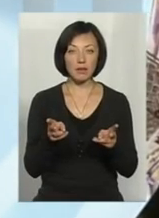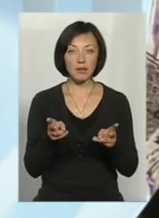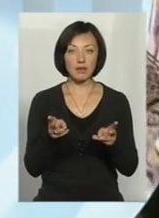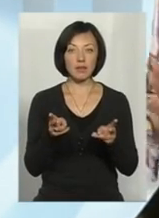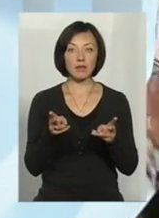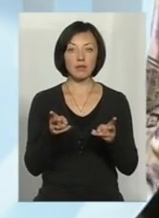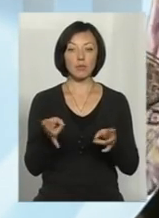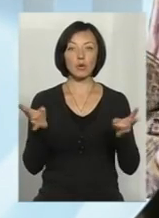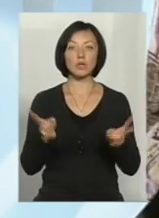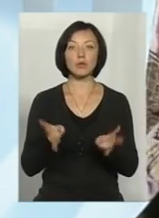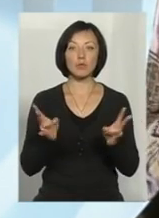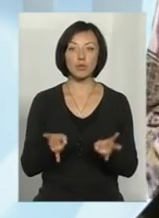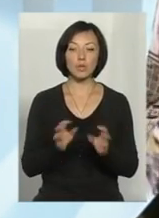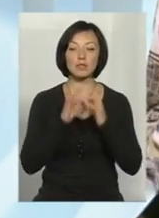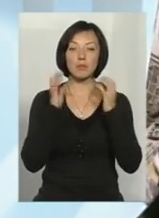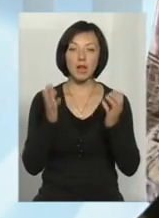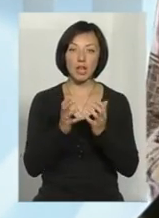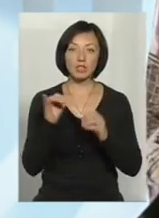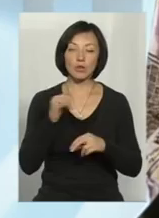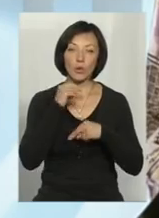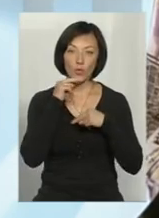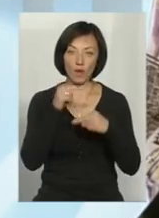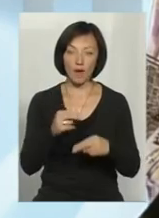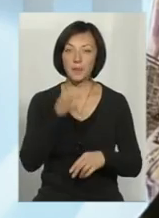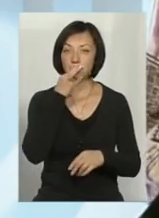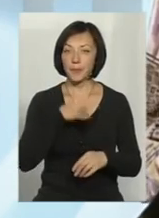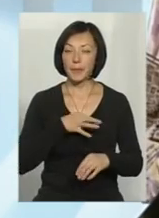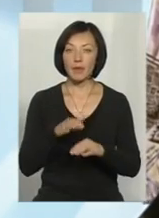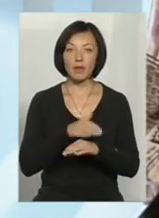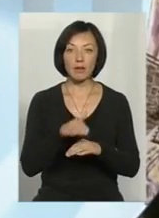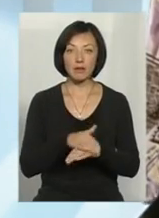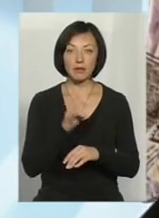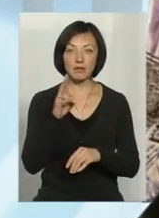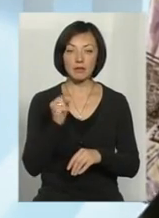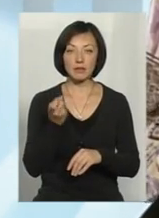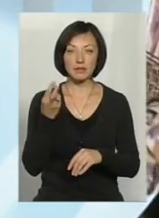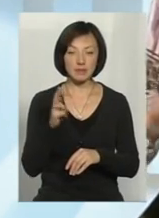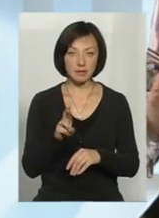потребує збереження і уваги. Скажіть, будь ласка, Настю,